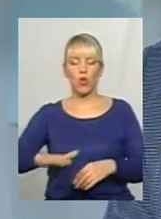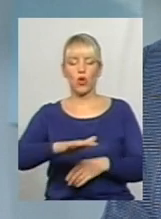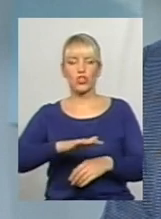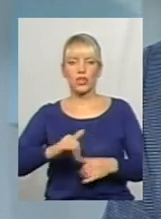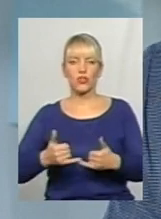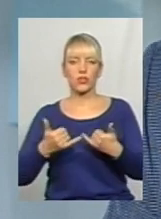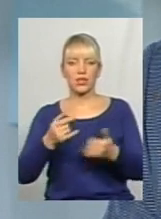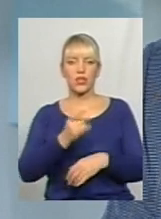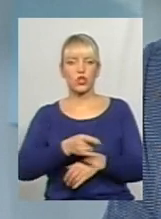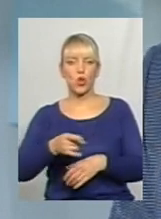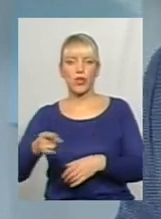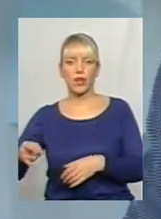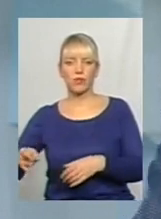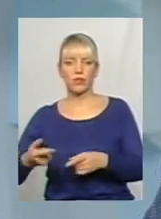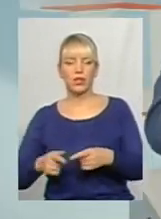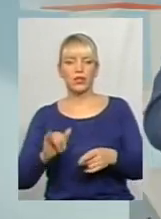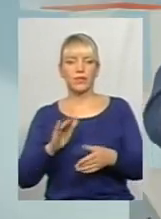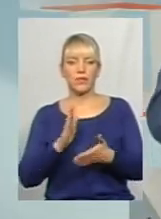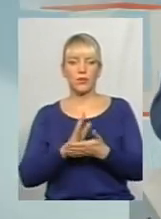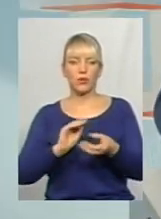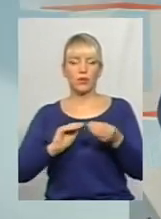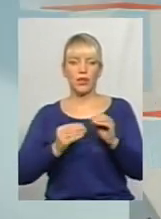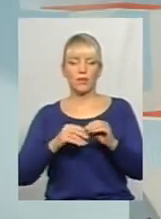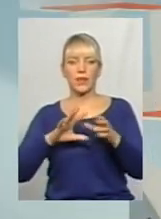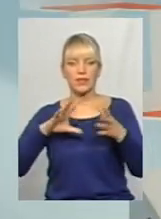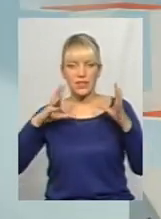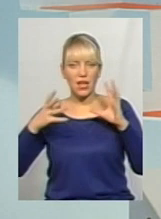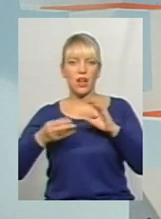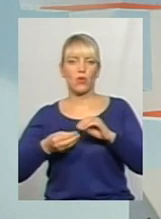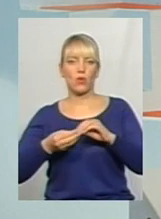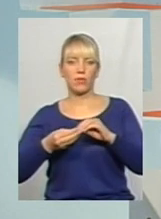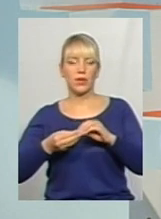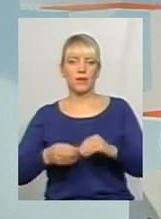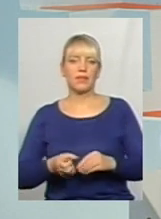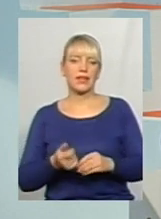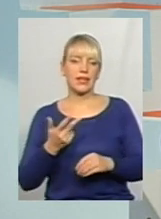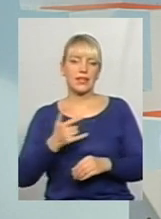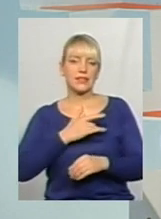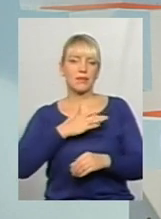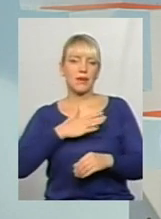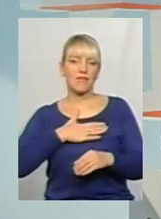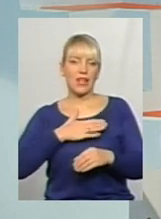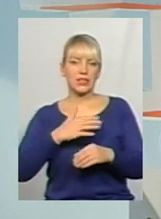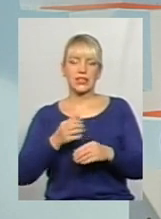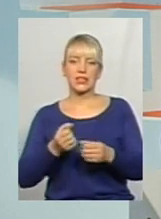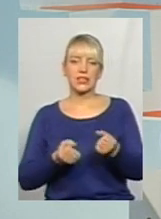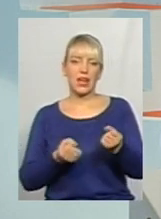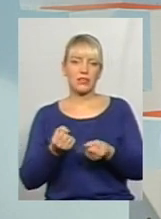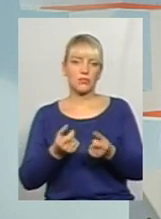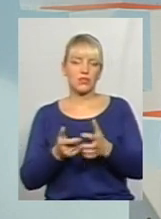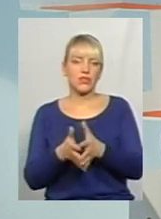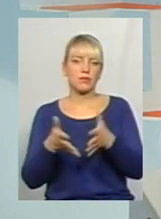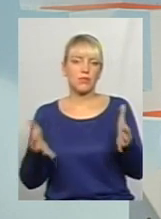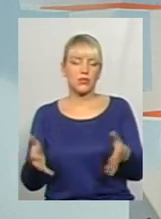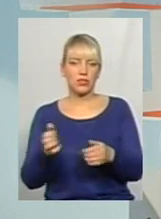стоянок, є також проблема. Ну, і взагалом кількість приватного транспорту, вона кожен день збільшується, можна